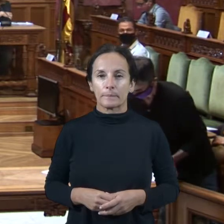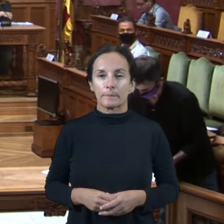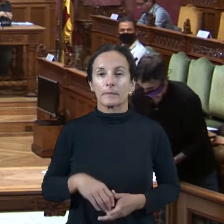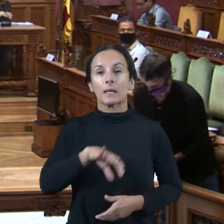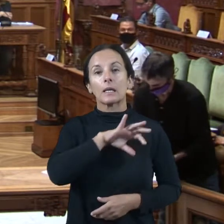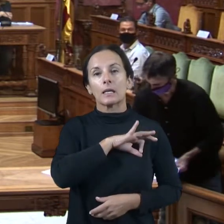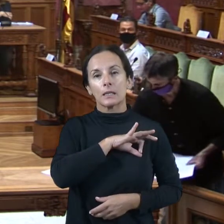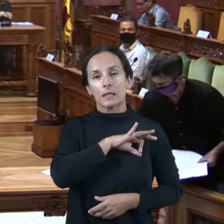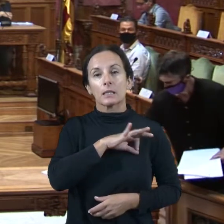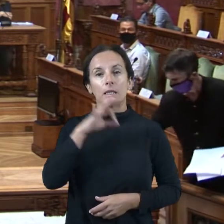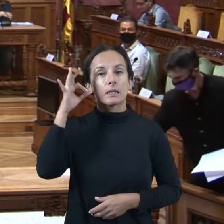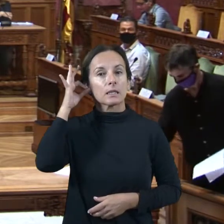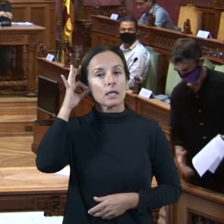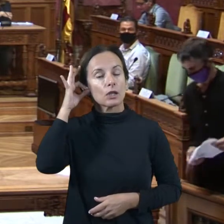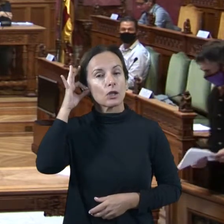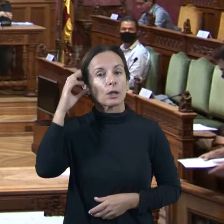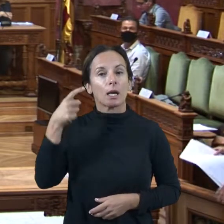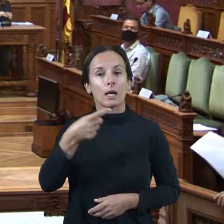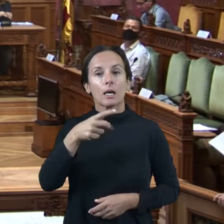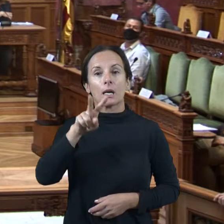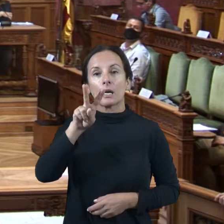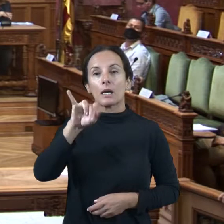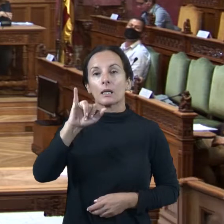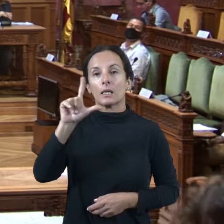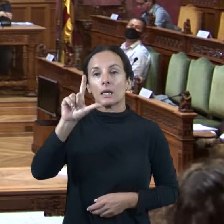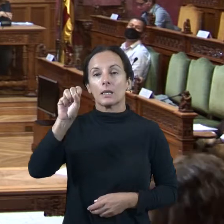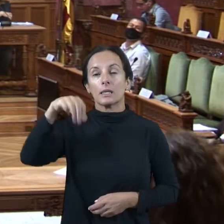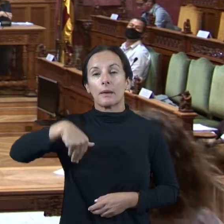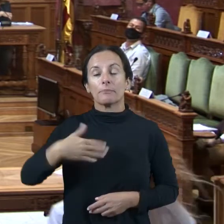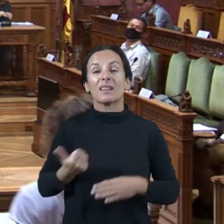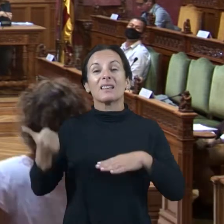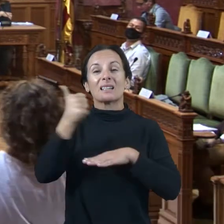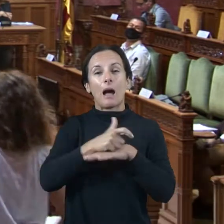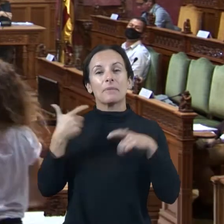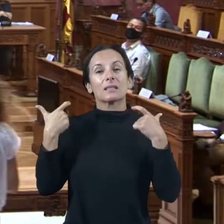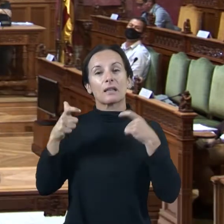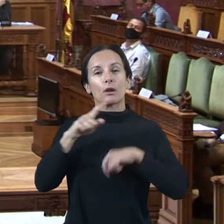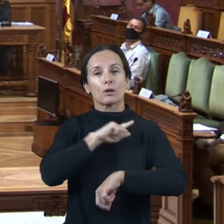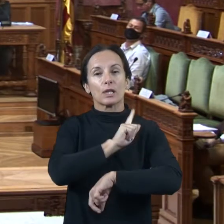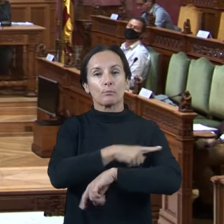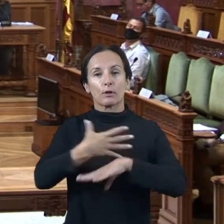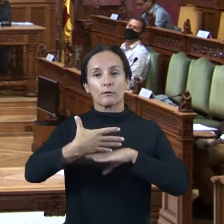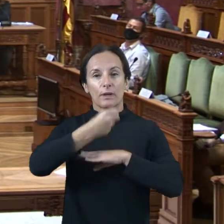La senyora Rosa Guillem Ripoll, cap de secció d'Esports Federat del Consell de Mallorca.